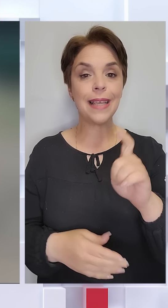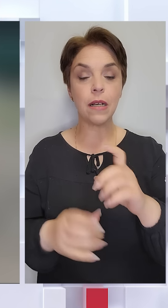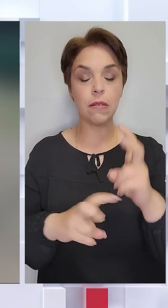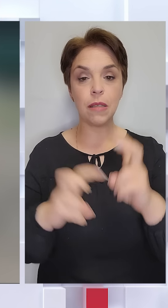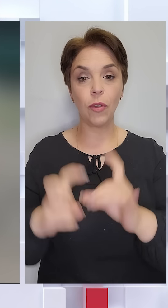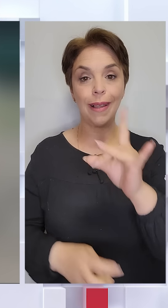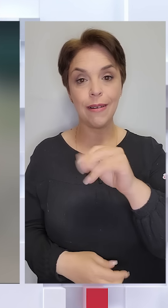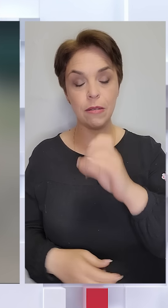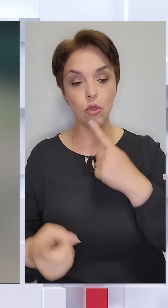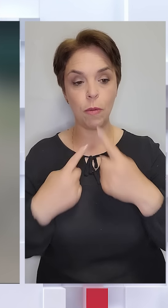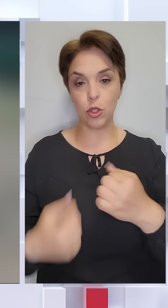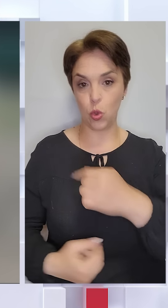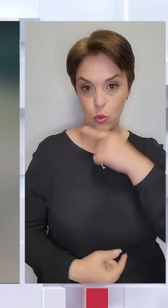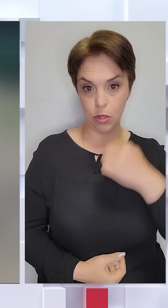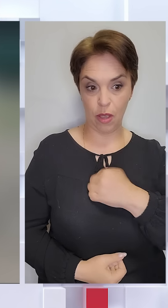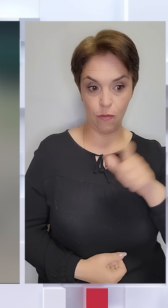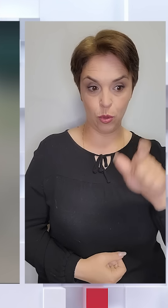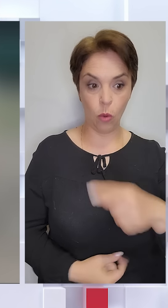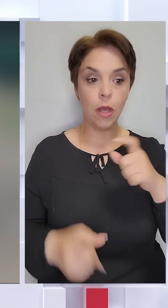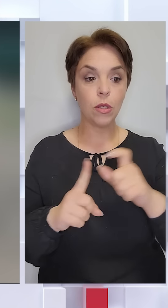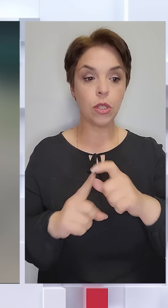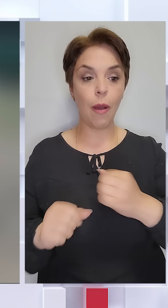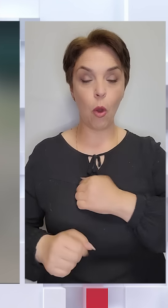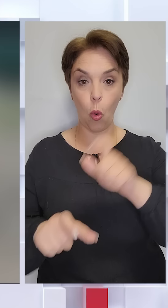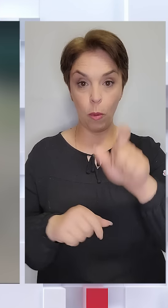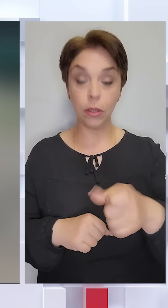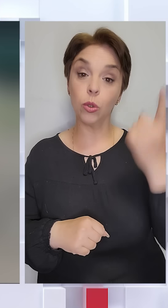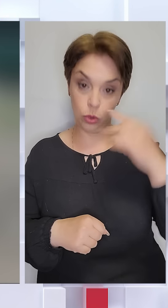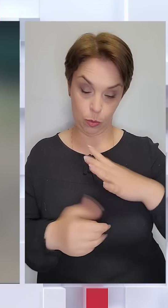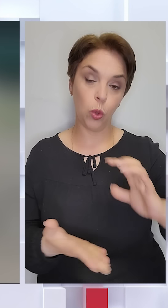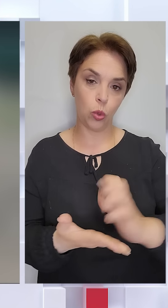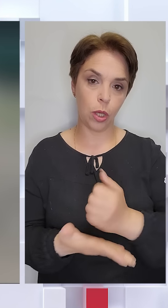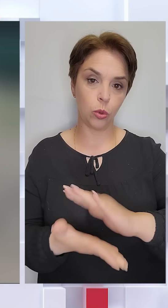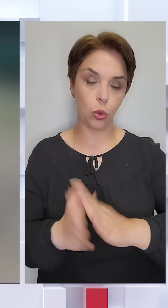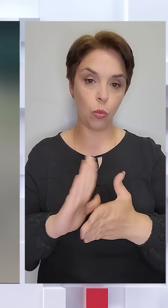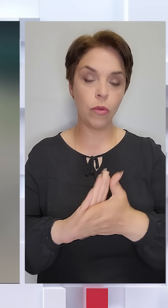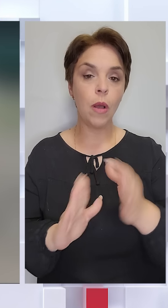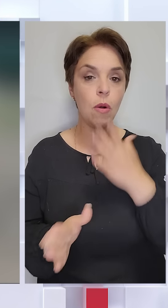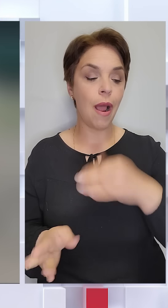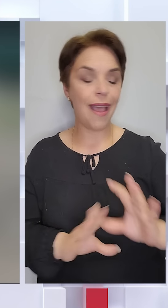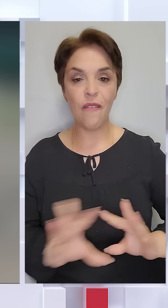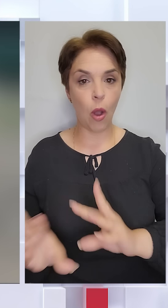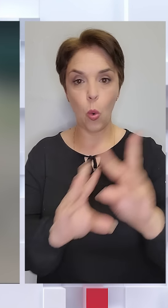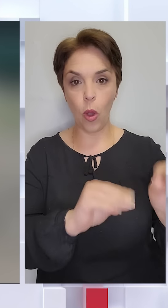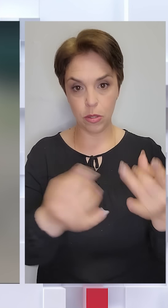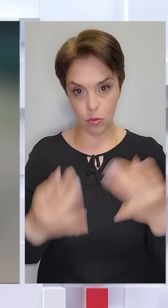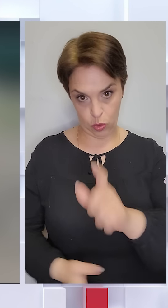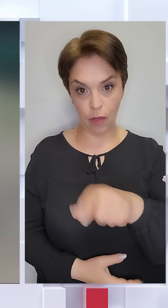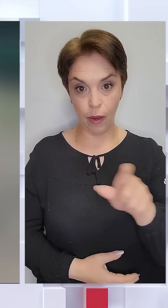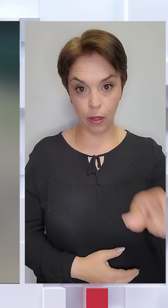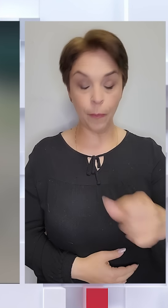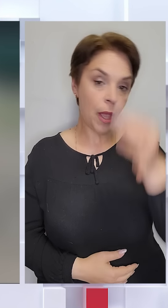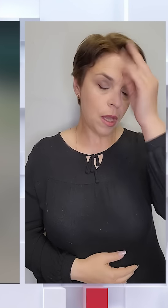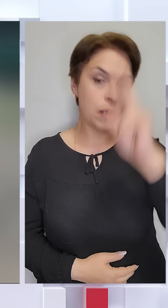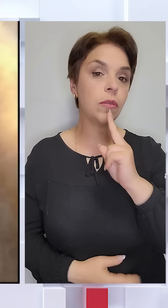розмовляє з російським військовим. За словами командира, саме тоді було досягнуто домовленості про евакуацію цивільних. Рівно